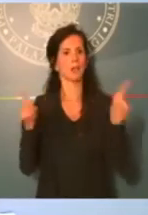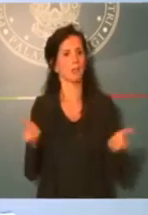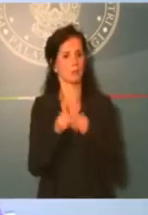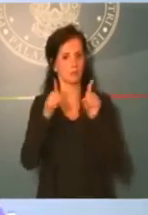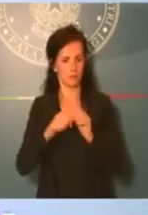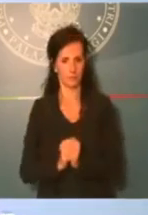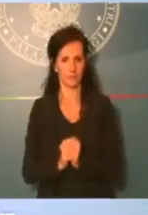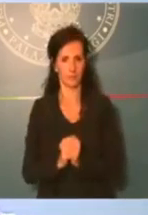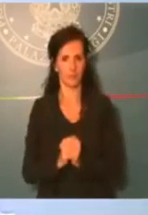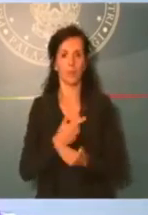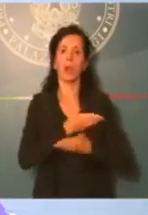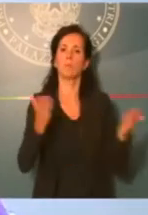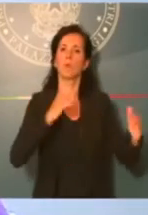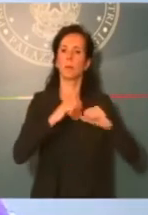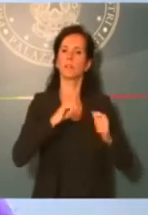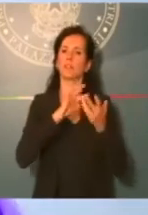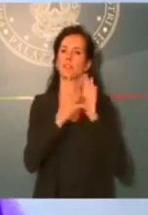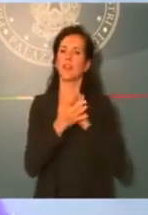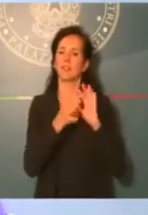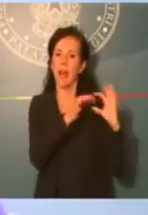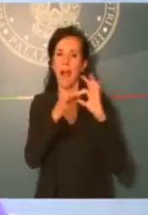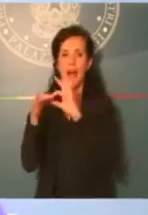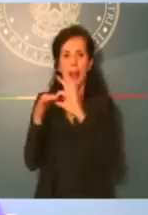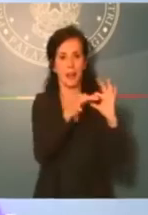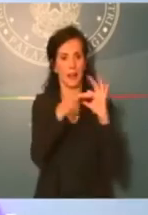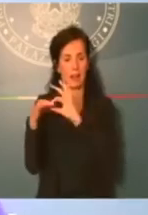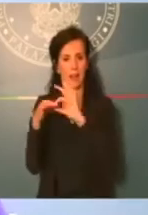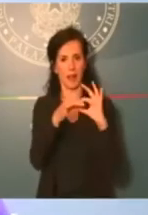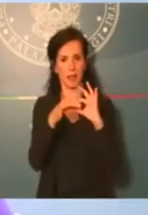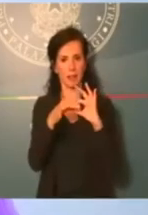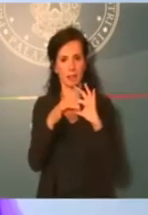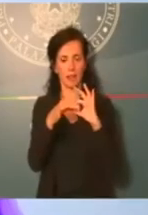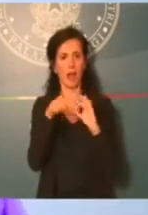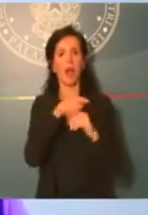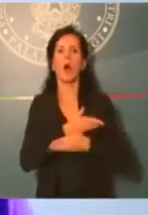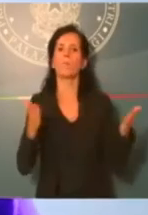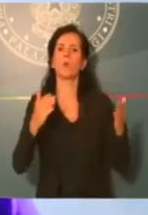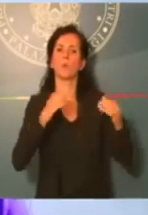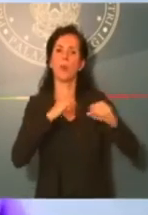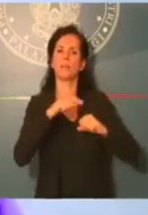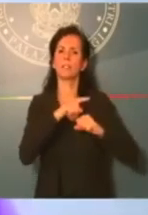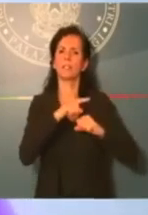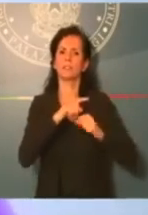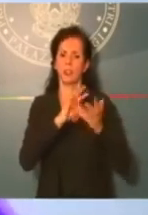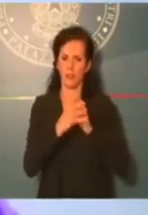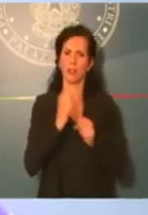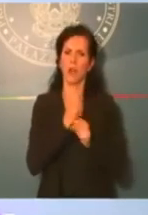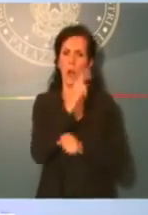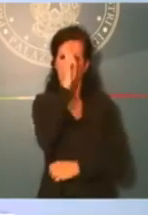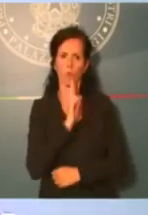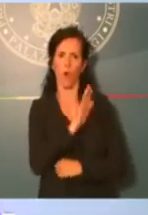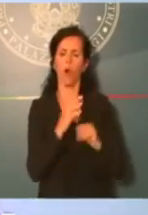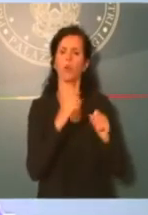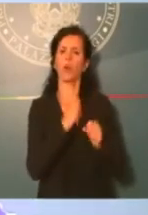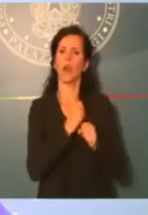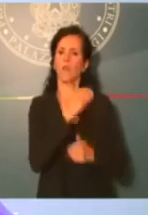alleata e per evitare che la pubblica amministrazione si arrocchi nella propria posizione difensiva e abbia più potere rispetto ai cittadini imprese, devono